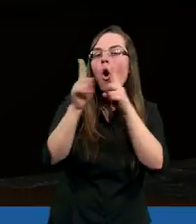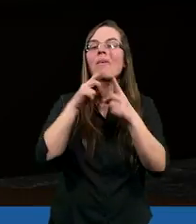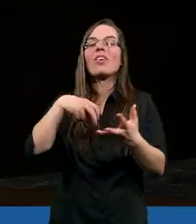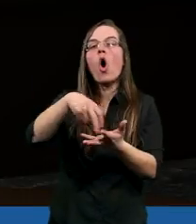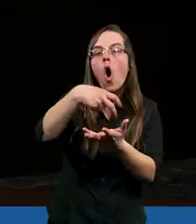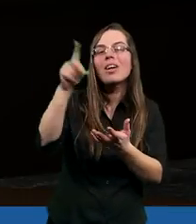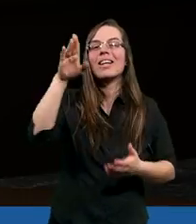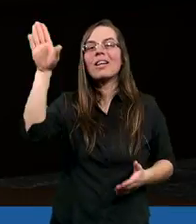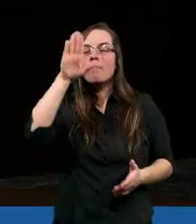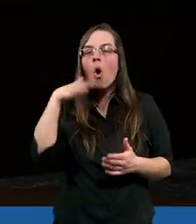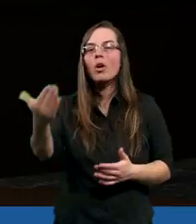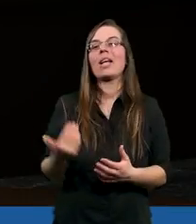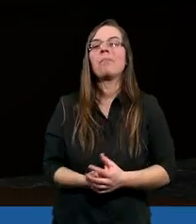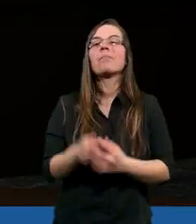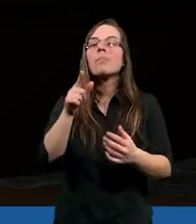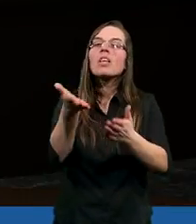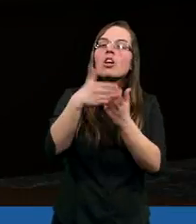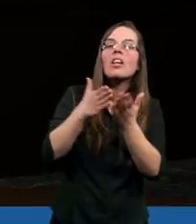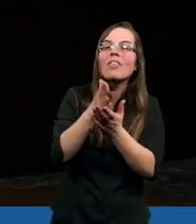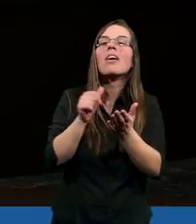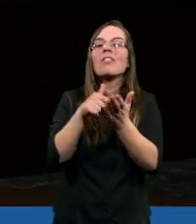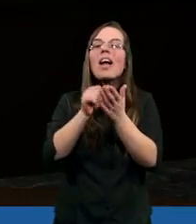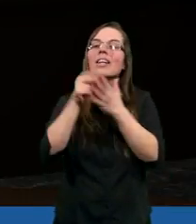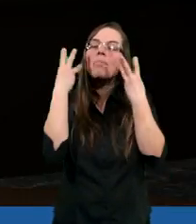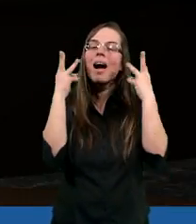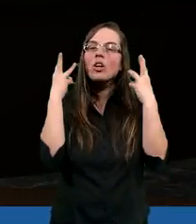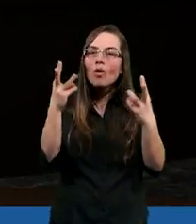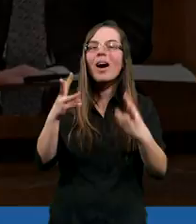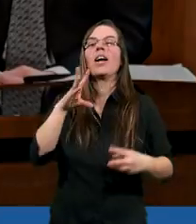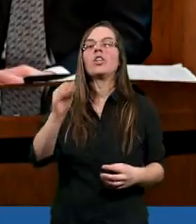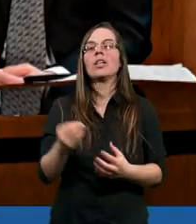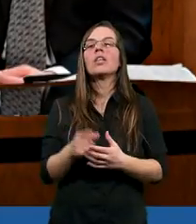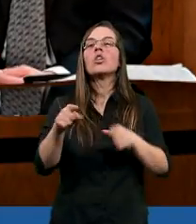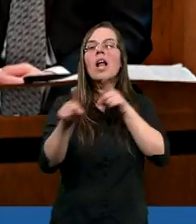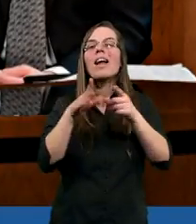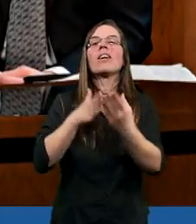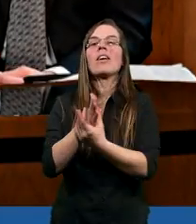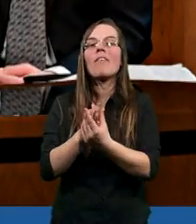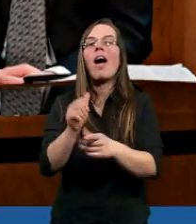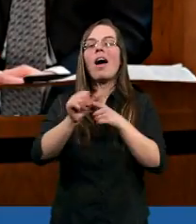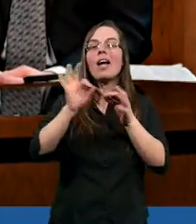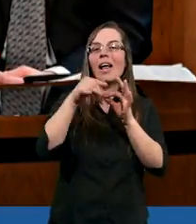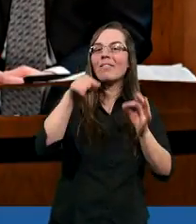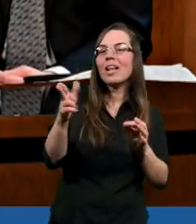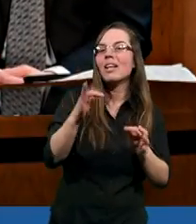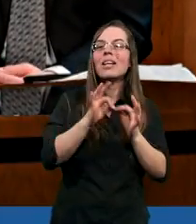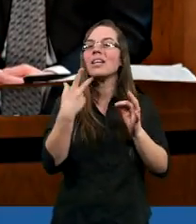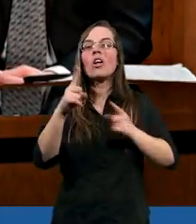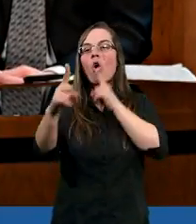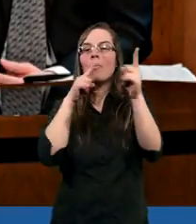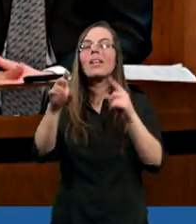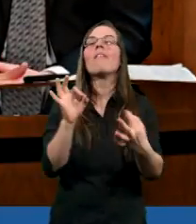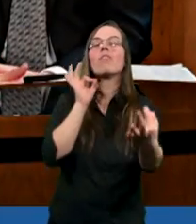rozmawiamy z Nim. Natomiast częścią tej wiary jest właśnie modlitwa. Czyli wiara jest nawet, gdy nie rozmawiamy.